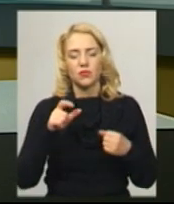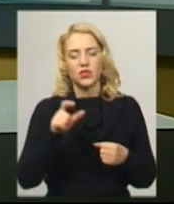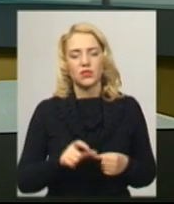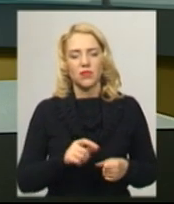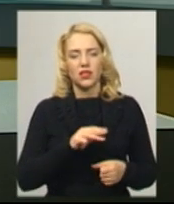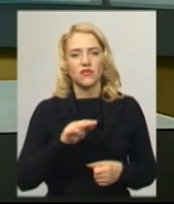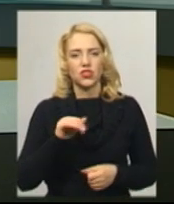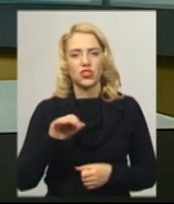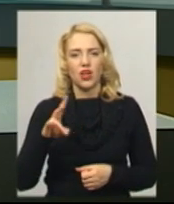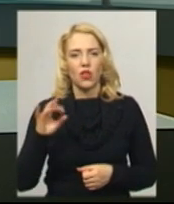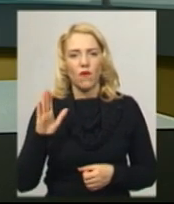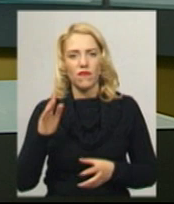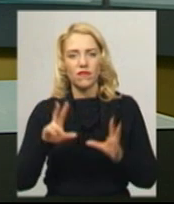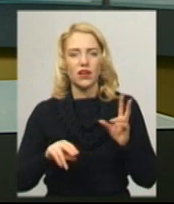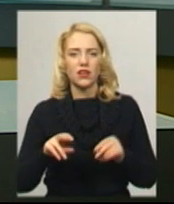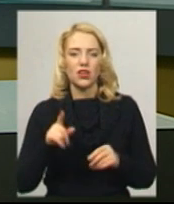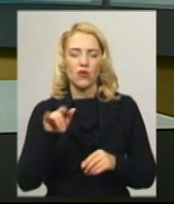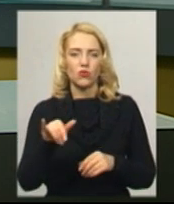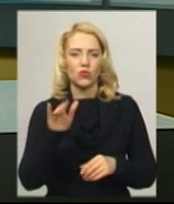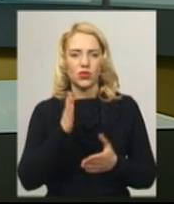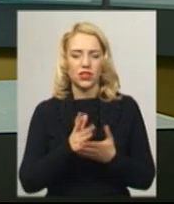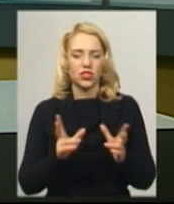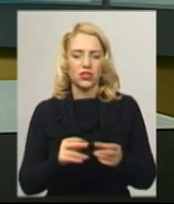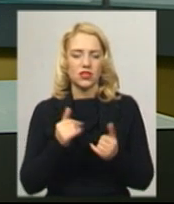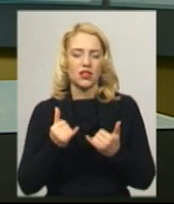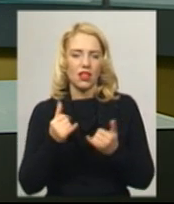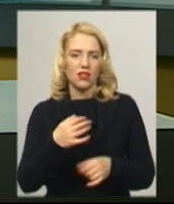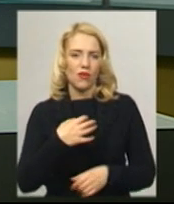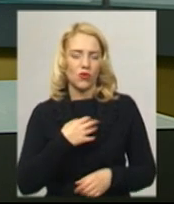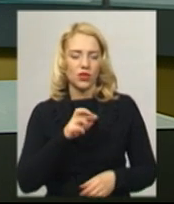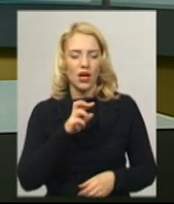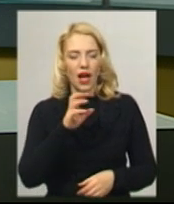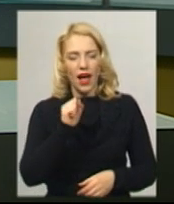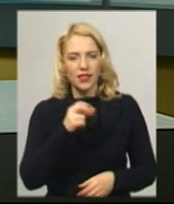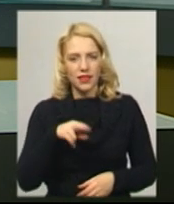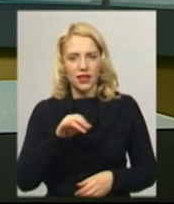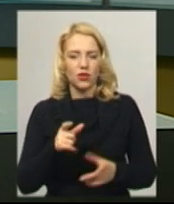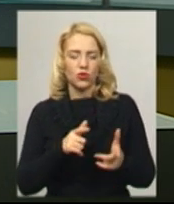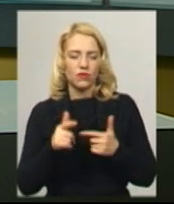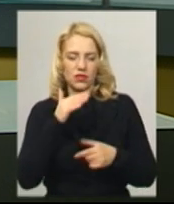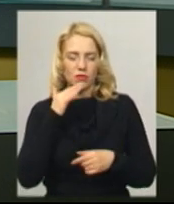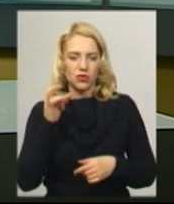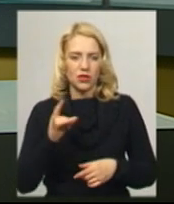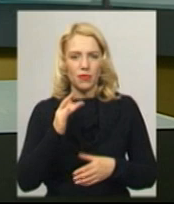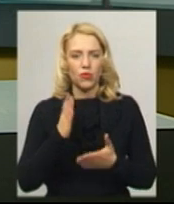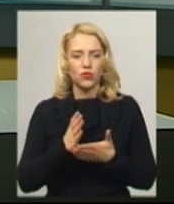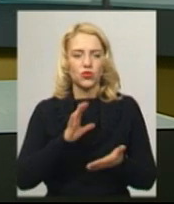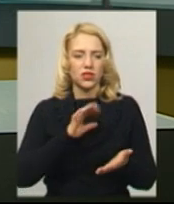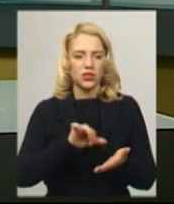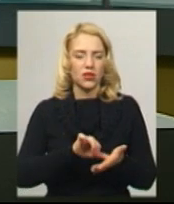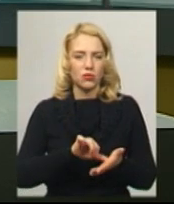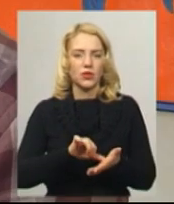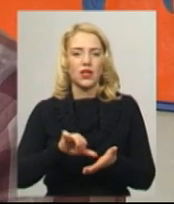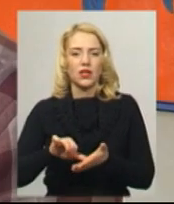Жижанов вважає, в його вихованці є шанси на нагороду. Андрій Боровіков готувався належно і неодноразово був учасником міжнародних змагань.